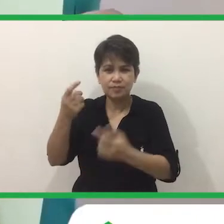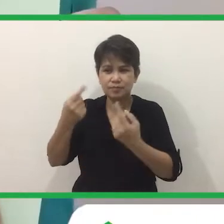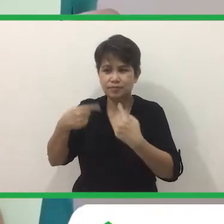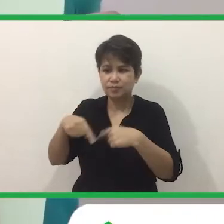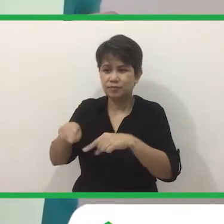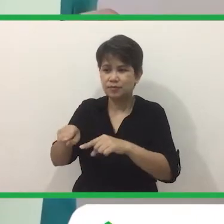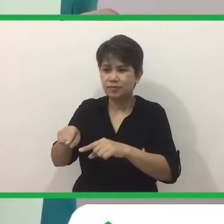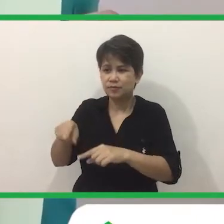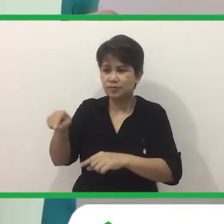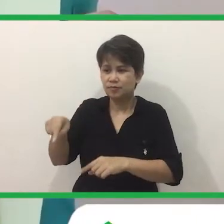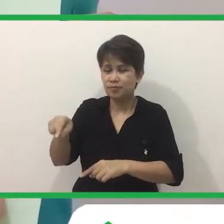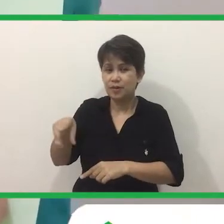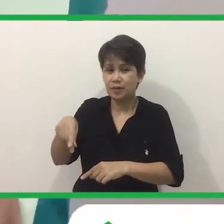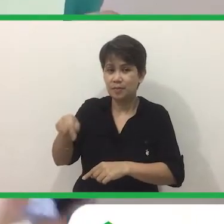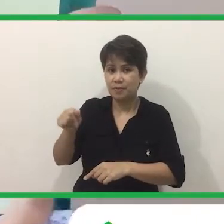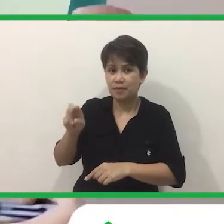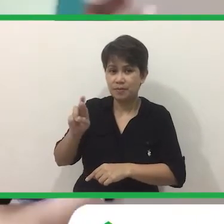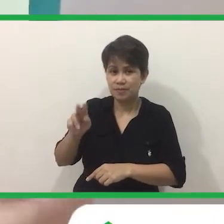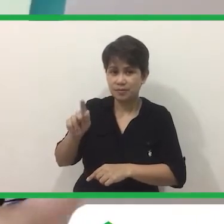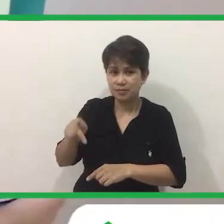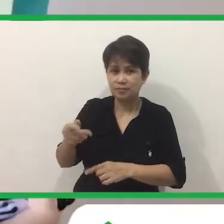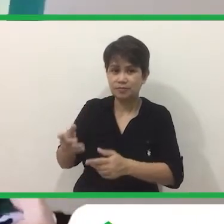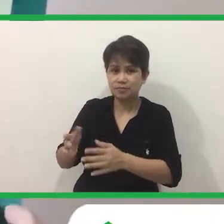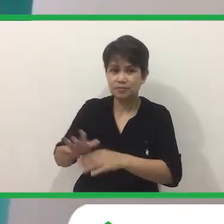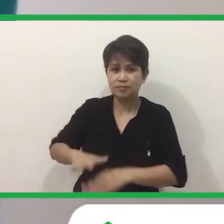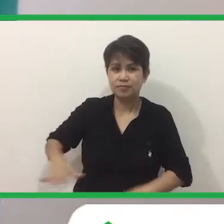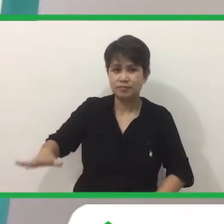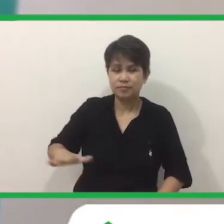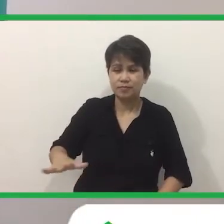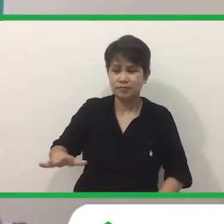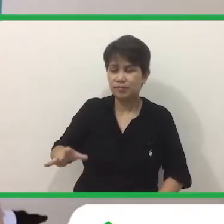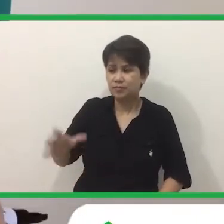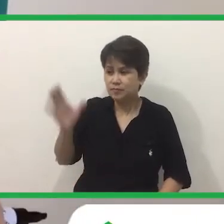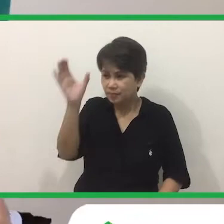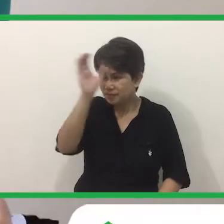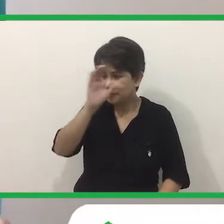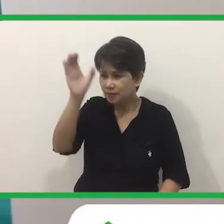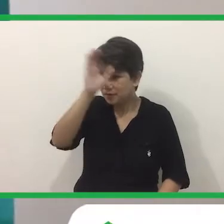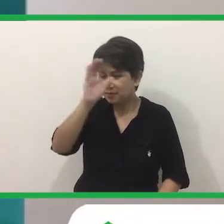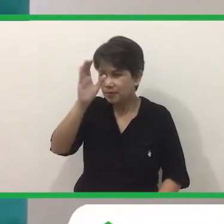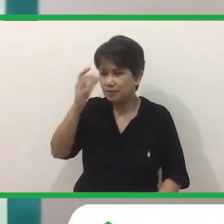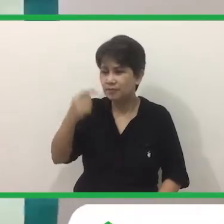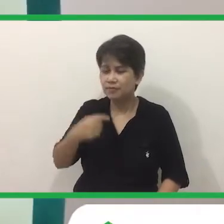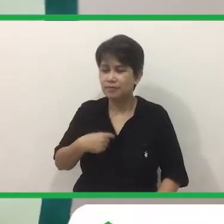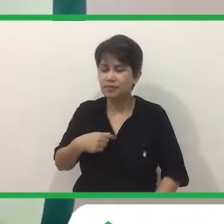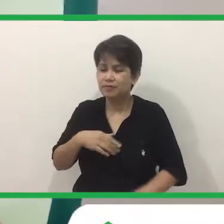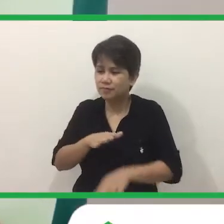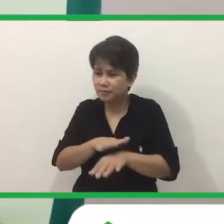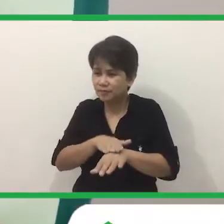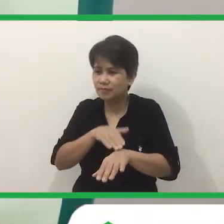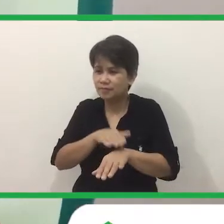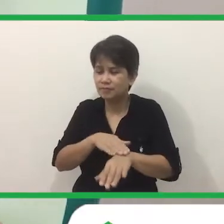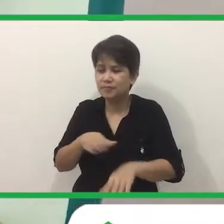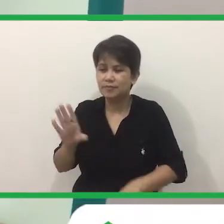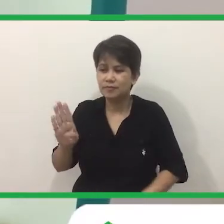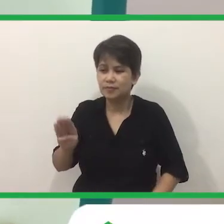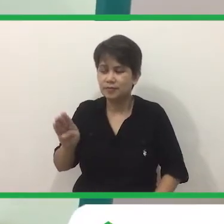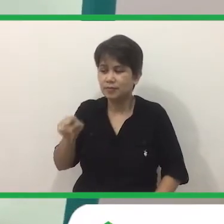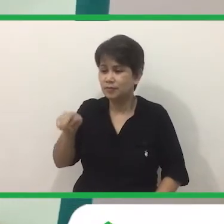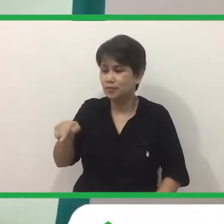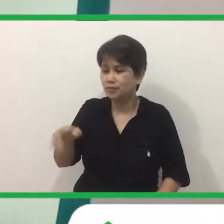Pumunta sa parke Para hanapin ang aking alagang si Bingo